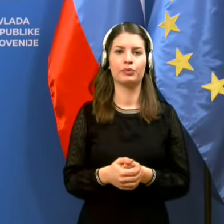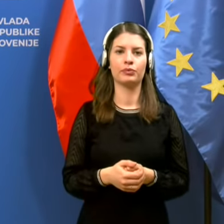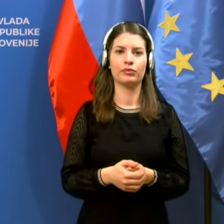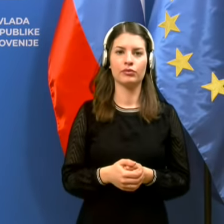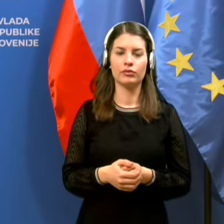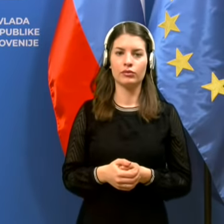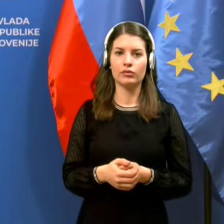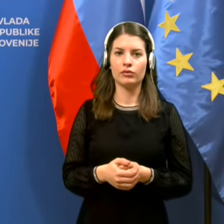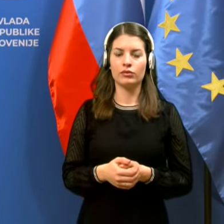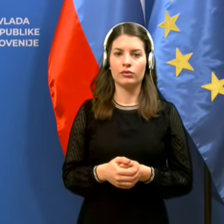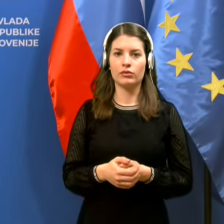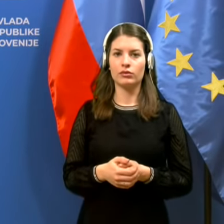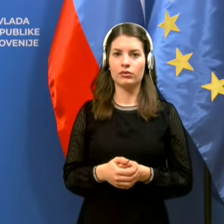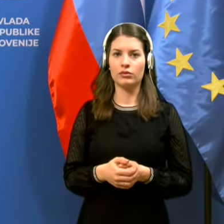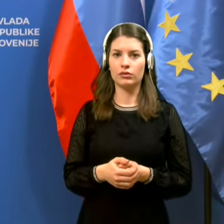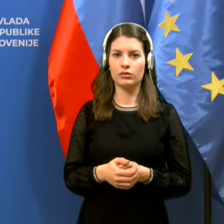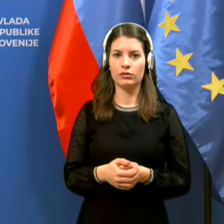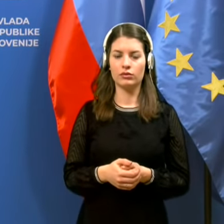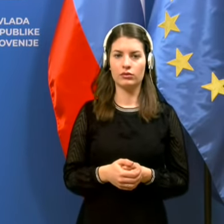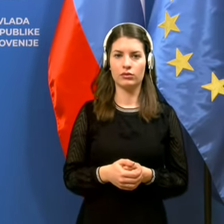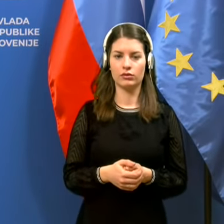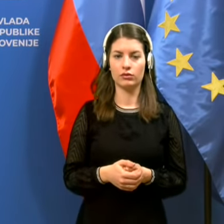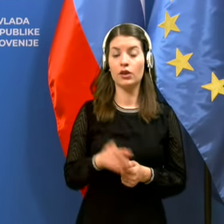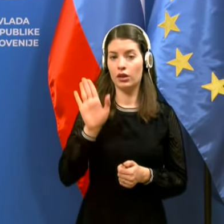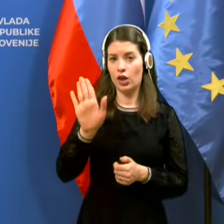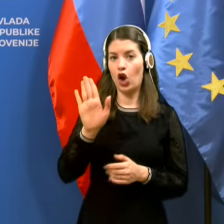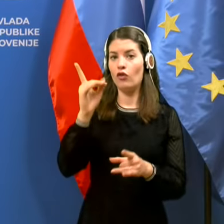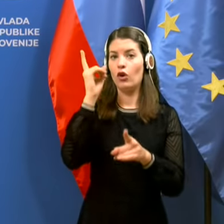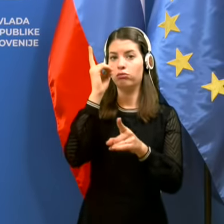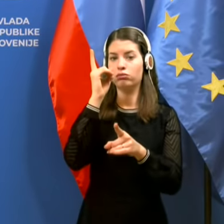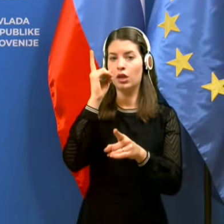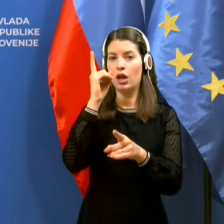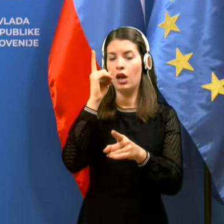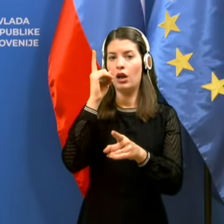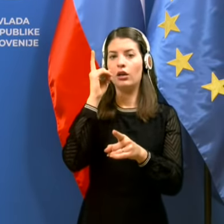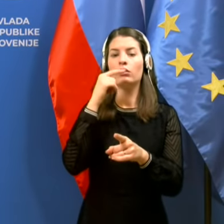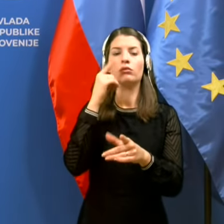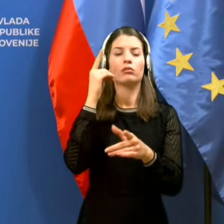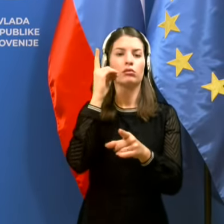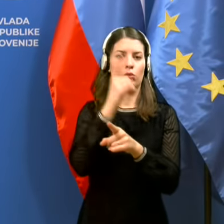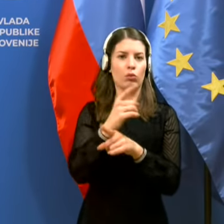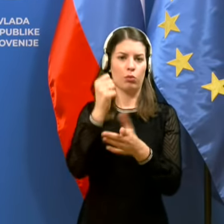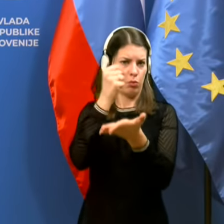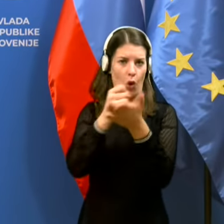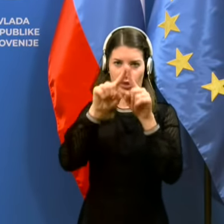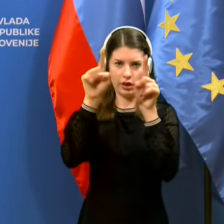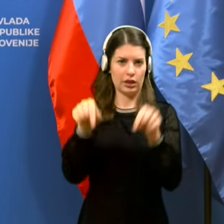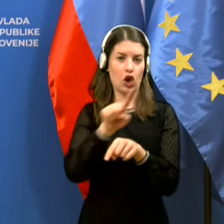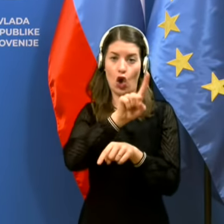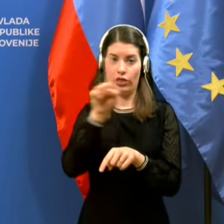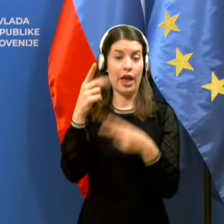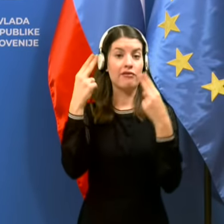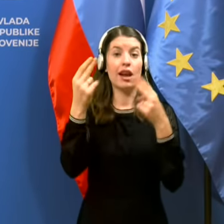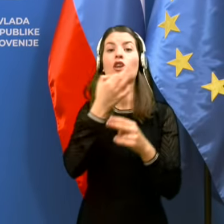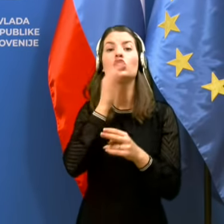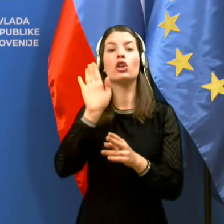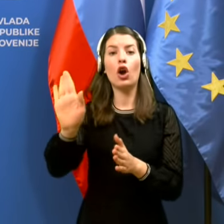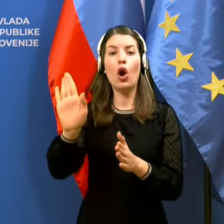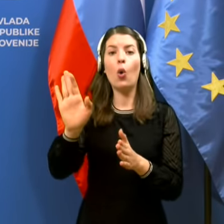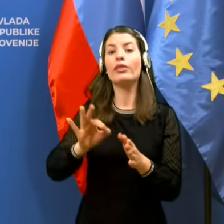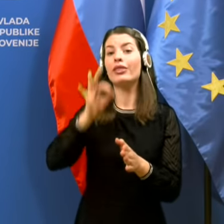potrebilo na potitvi je ne velja več s tem, ko ima seveda podatek, je bil ta test negativn.